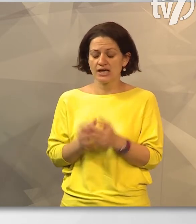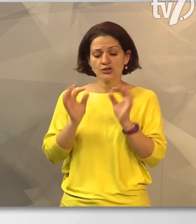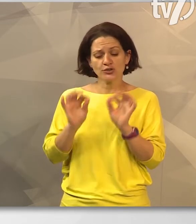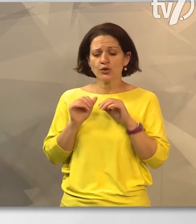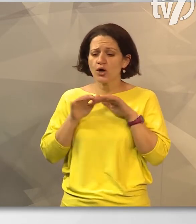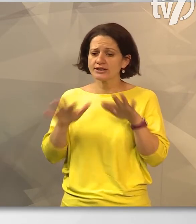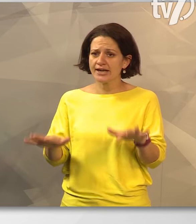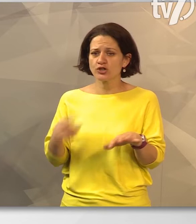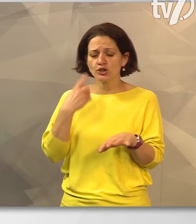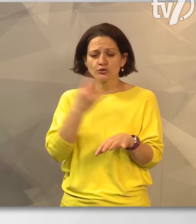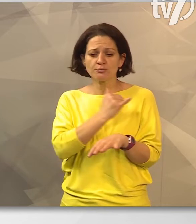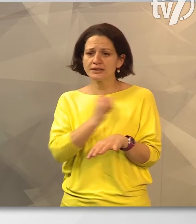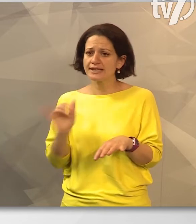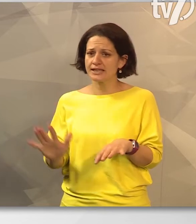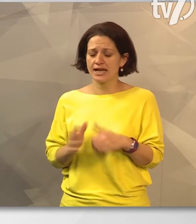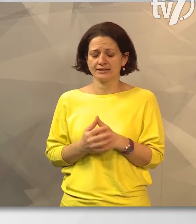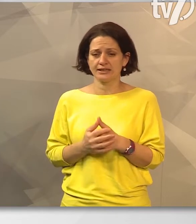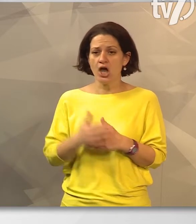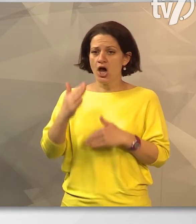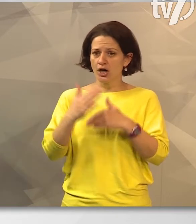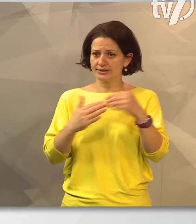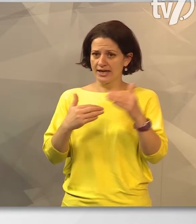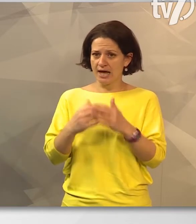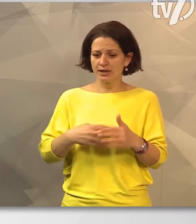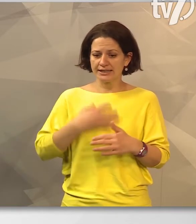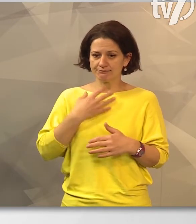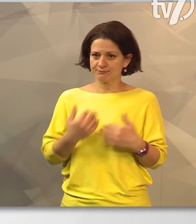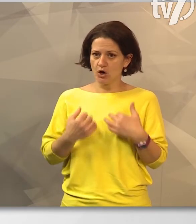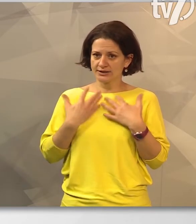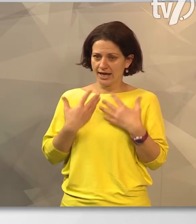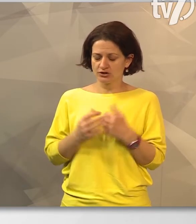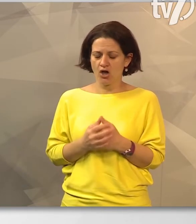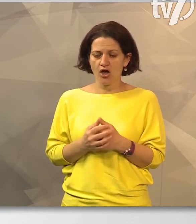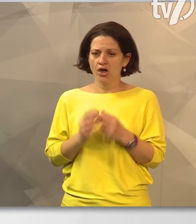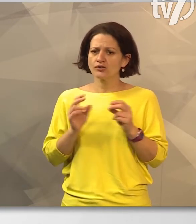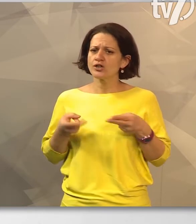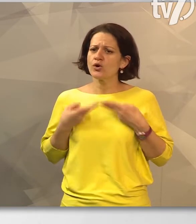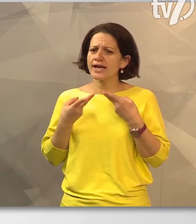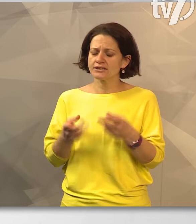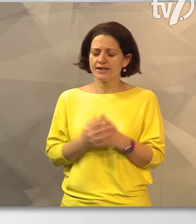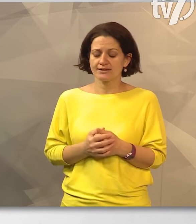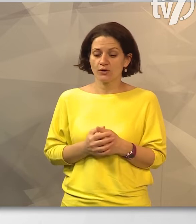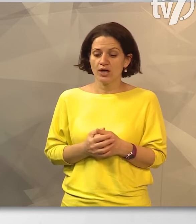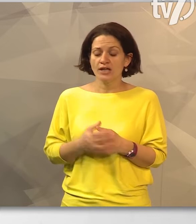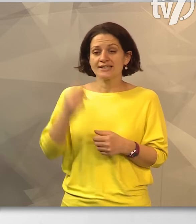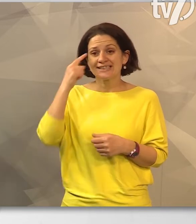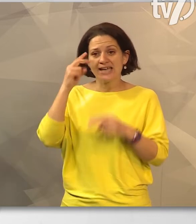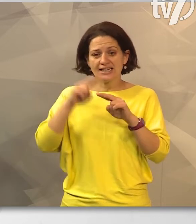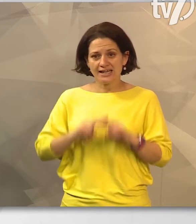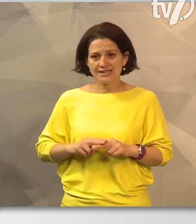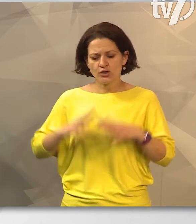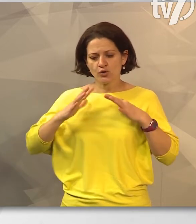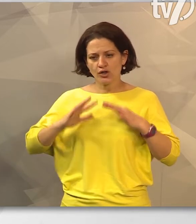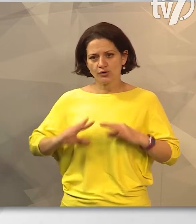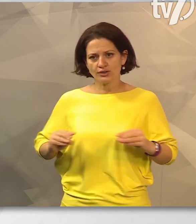nagyon-nagyon jó hatással tud mindenkire lenni. A terápia légutakra gyakorolt hatása nagyon kedvező, de az idegrendszere